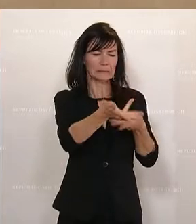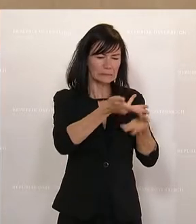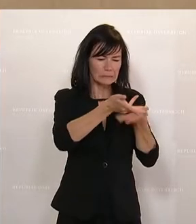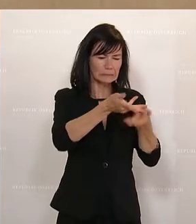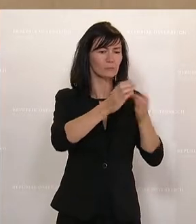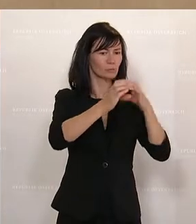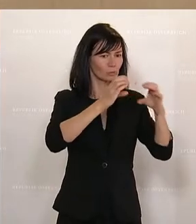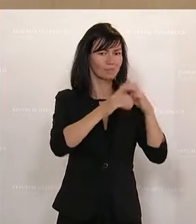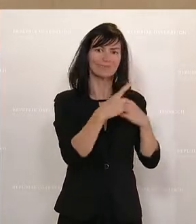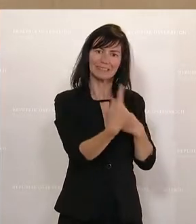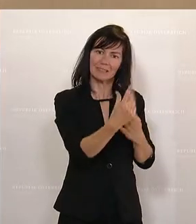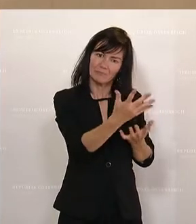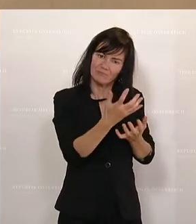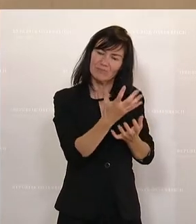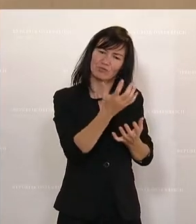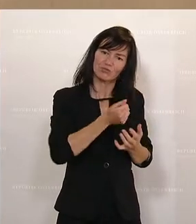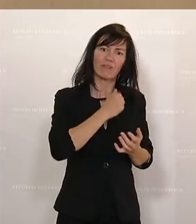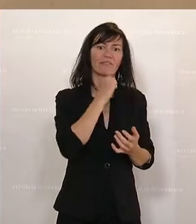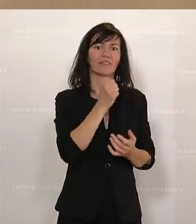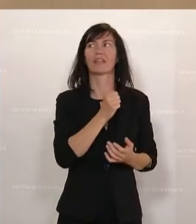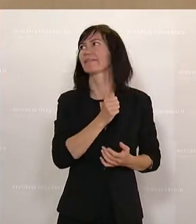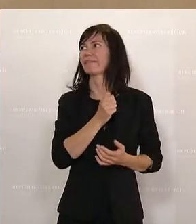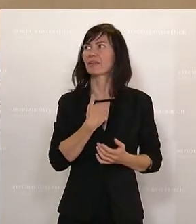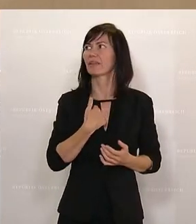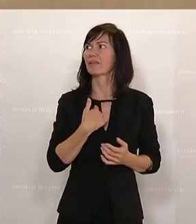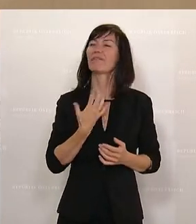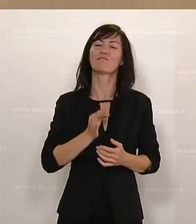Person zu erreichen und nicht über ihren Kopf hinweg.